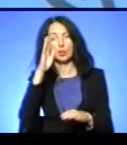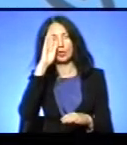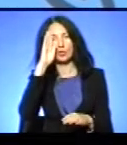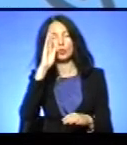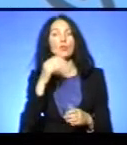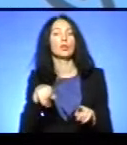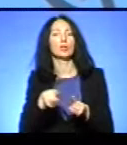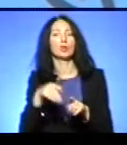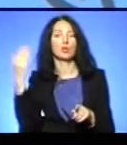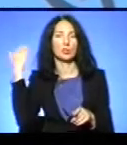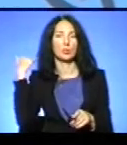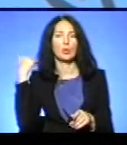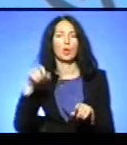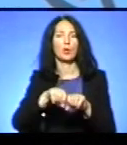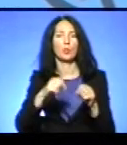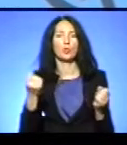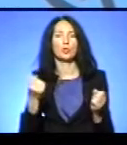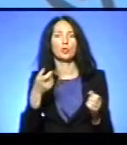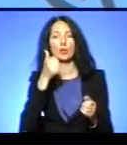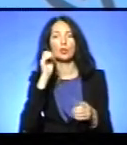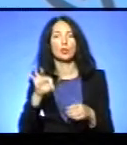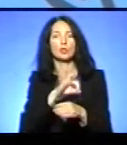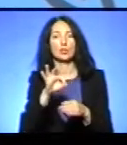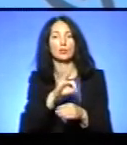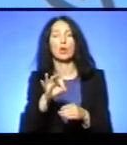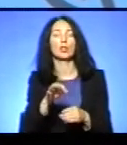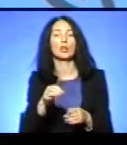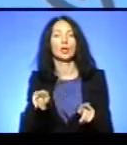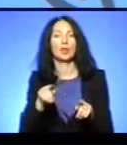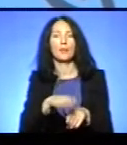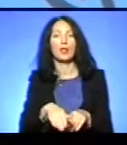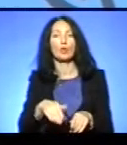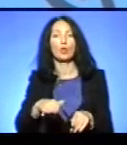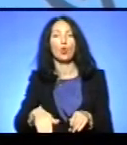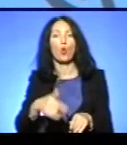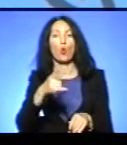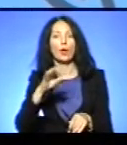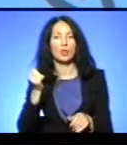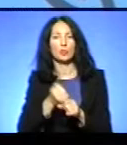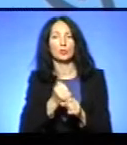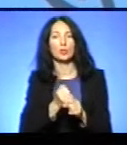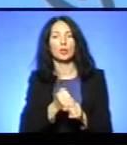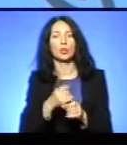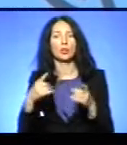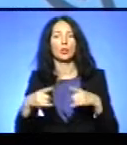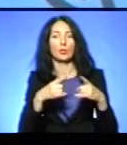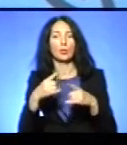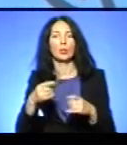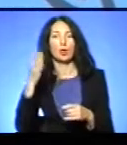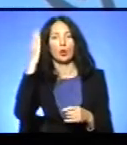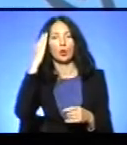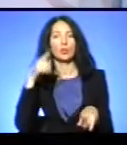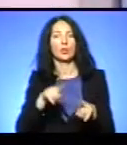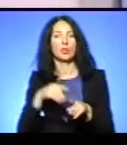пошкоджена. Вчора йому щось зашивали і на ногу теж наложили гіпс, робили знімки голови і спини. Теж результатів не знаємо